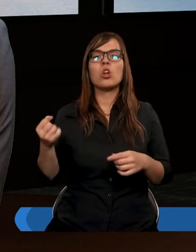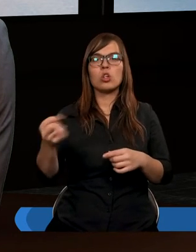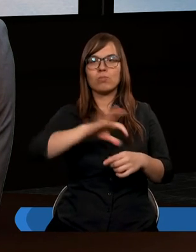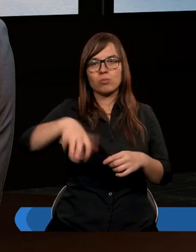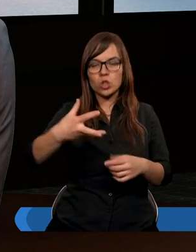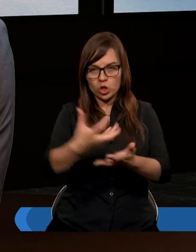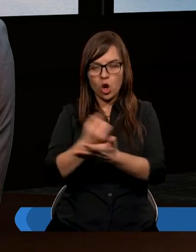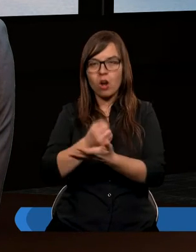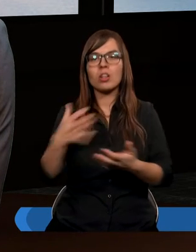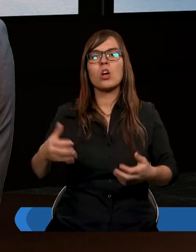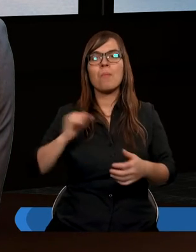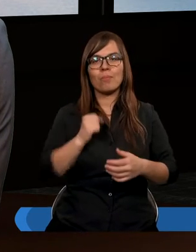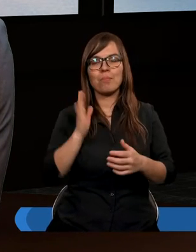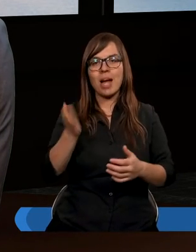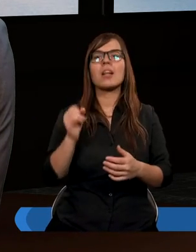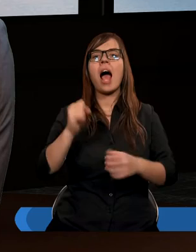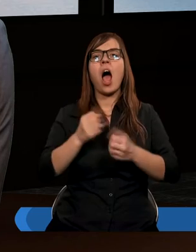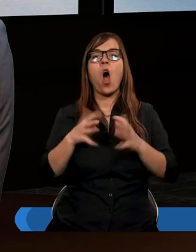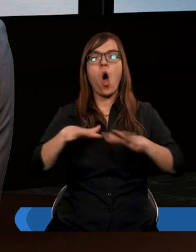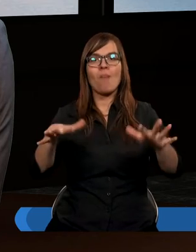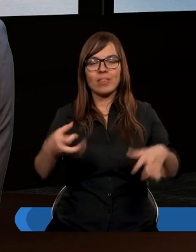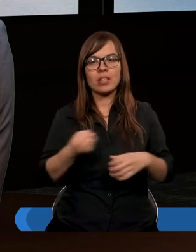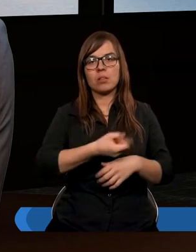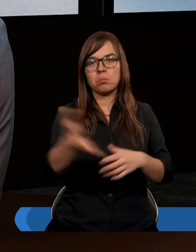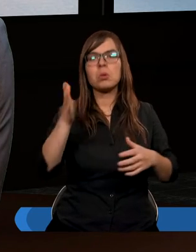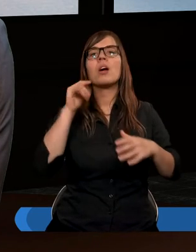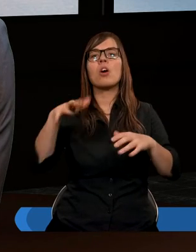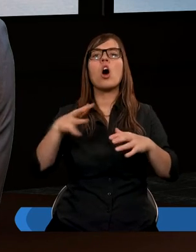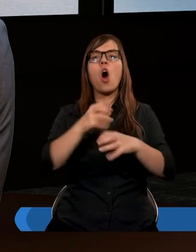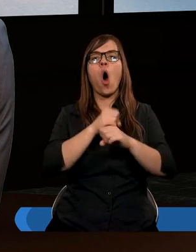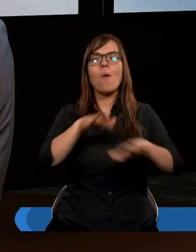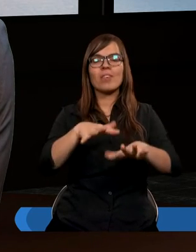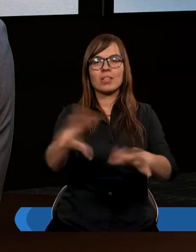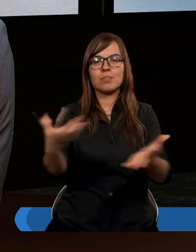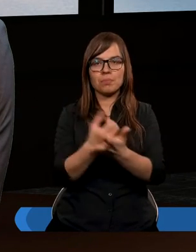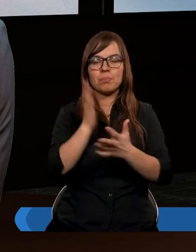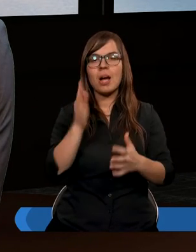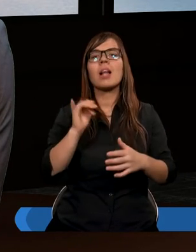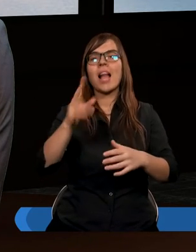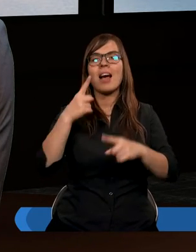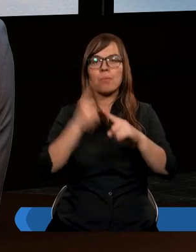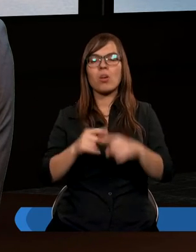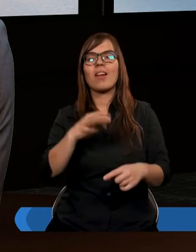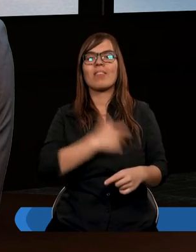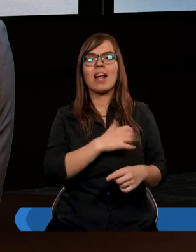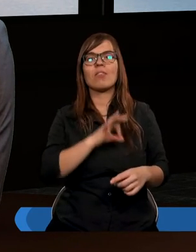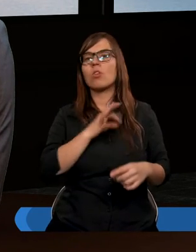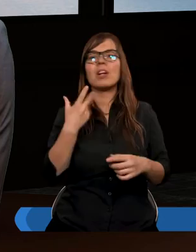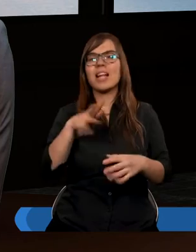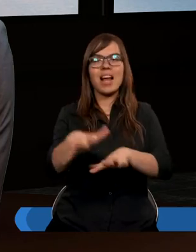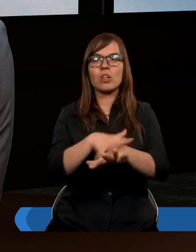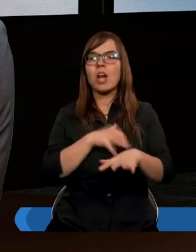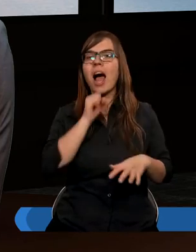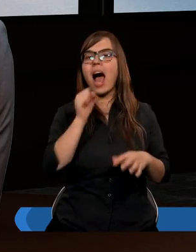będzie a kto sieje obficie obficie też rządź będzie każdy tak jak sobie postanowił w sercu nie z